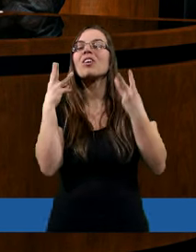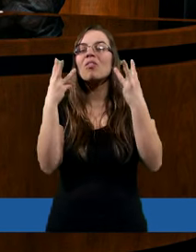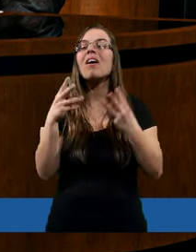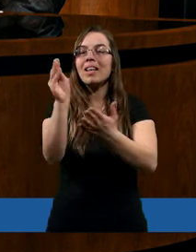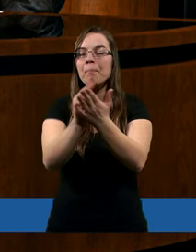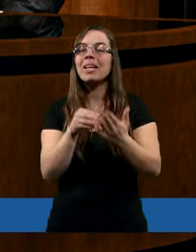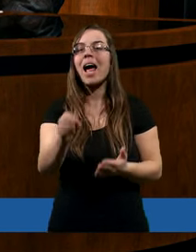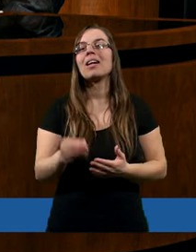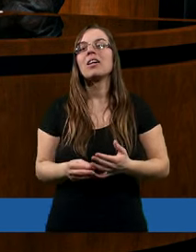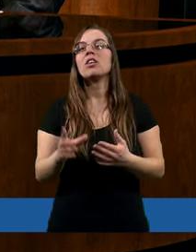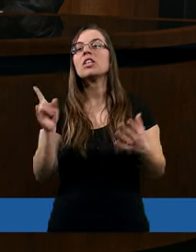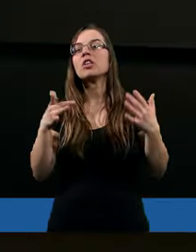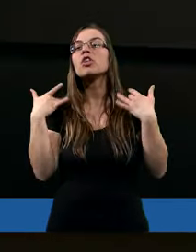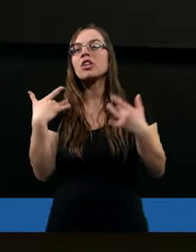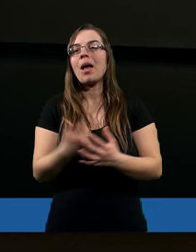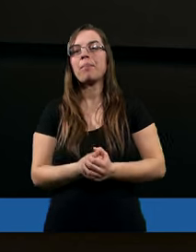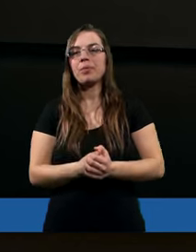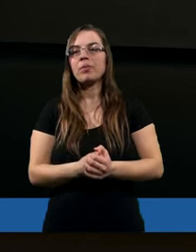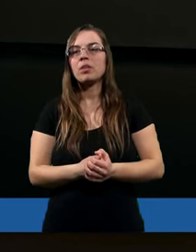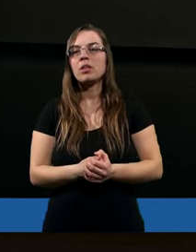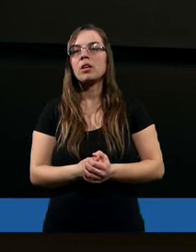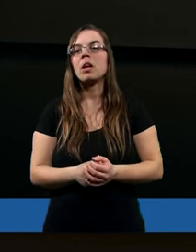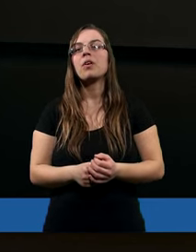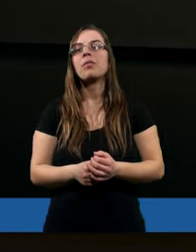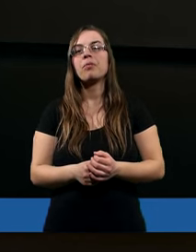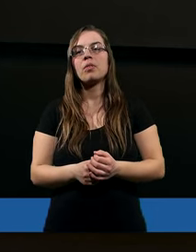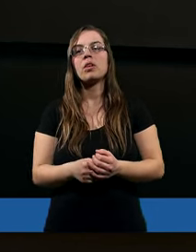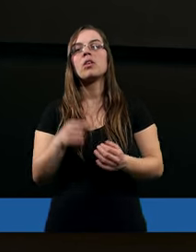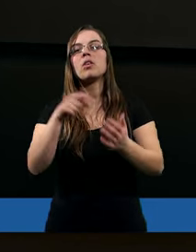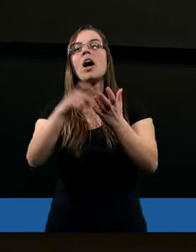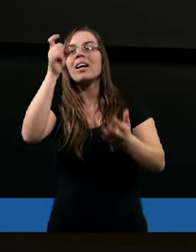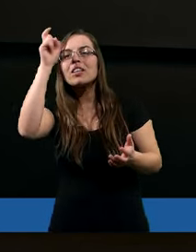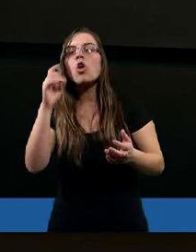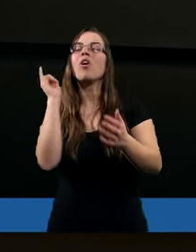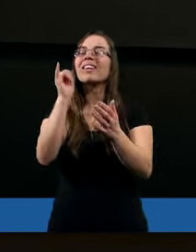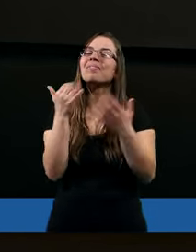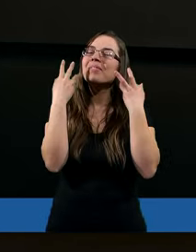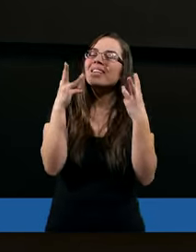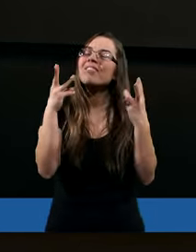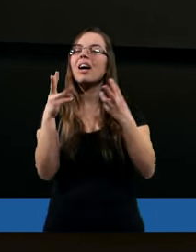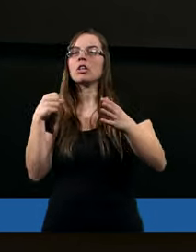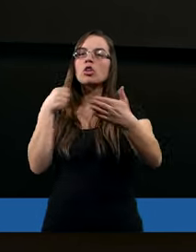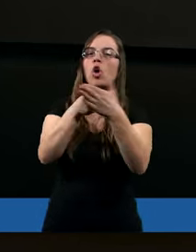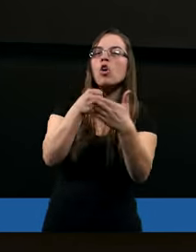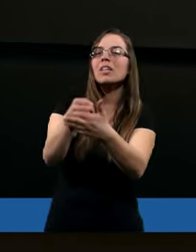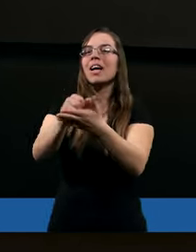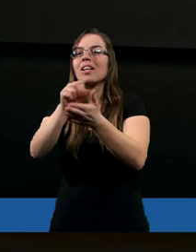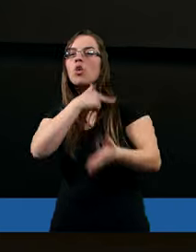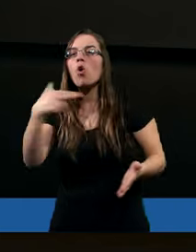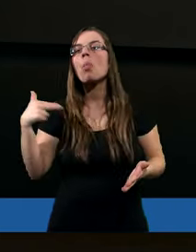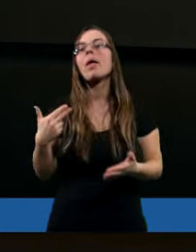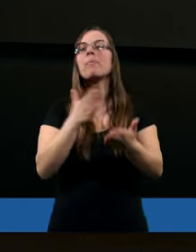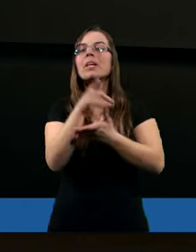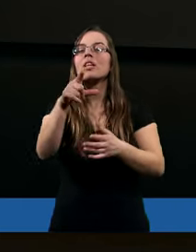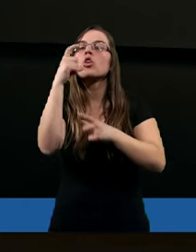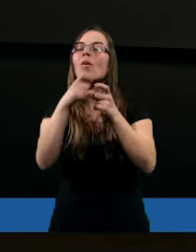Słowo Boże zapisane w Pięknie Świętym. W równym jaki sposób ona do nas dociera, ale właśnie to przemawiać do nas przez